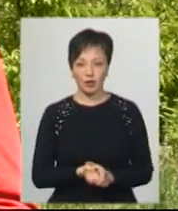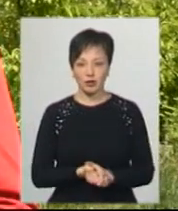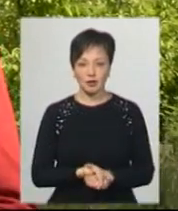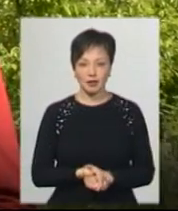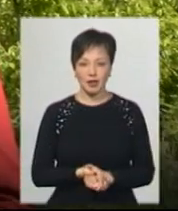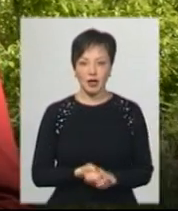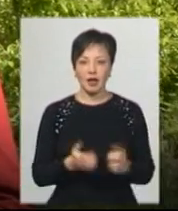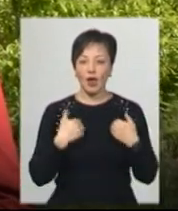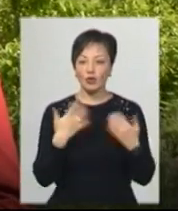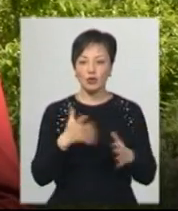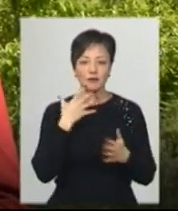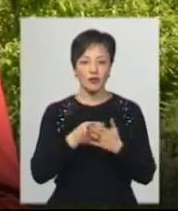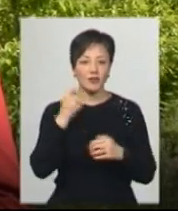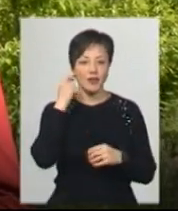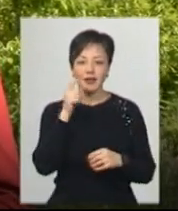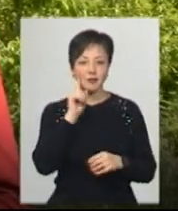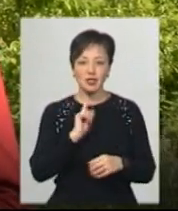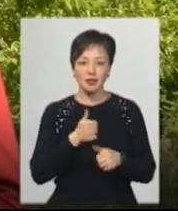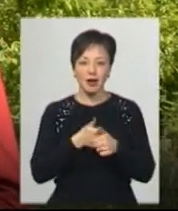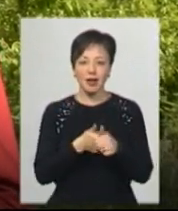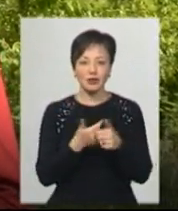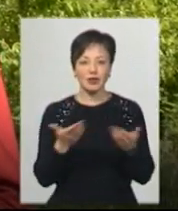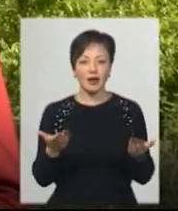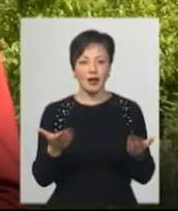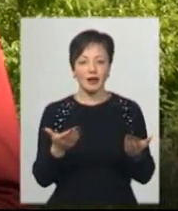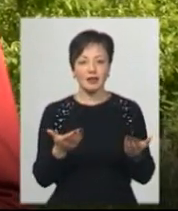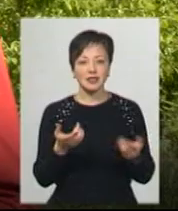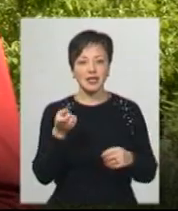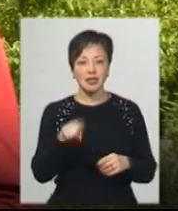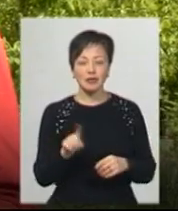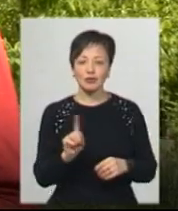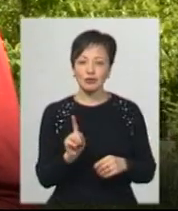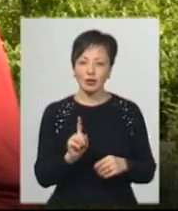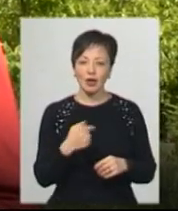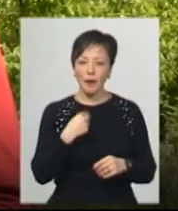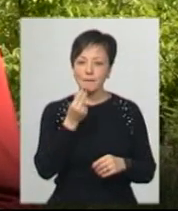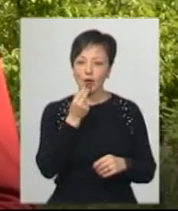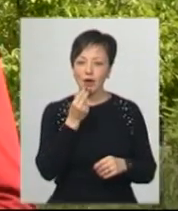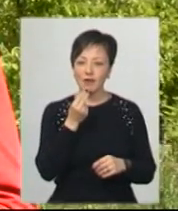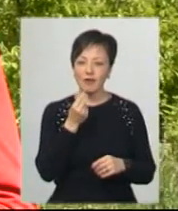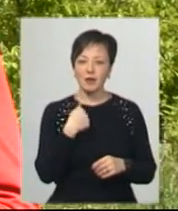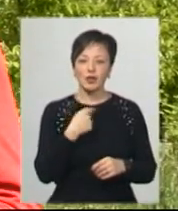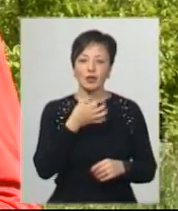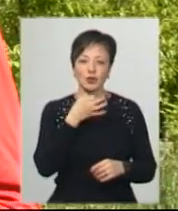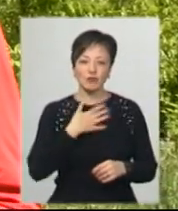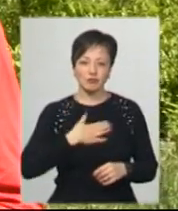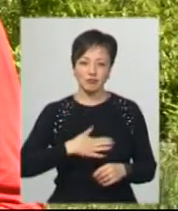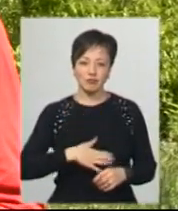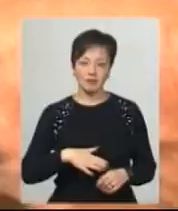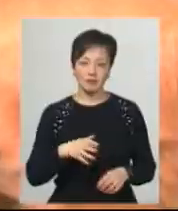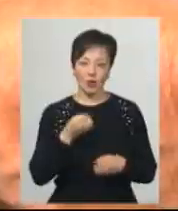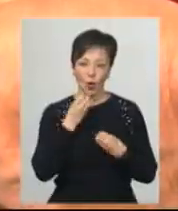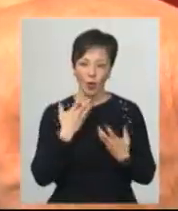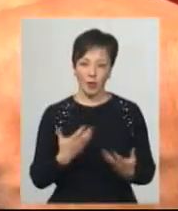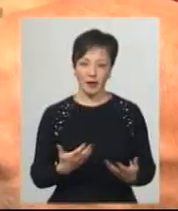в своїм віці не так за смачним ганяюся, як за тим, що я поїв овоч і мені добре. Я його